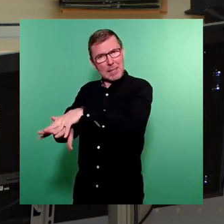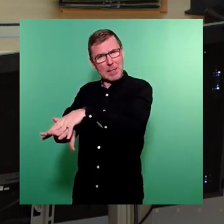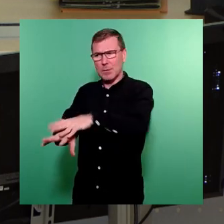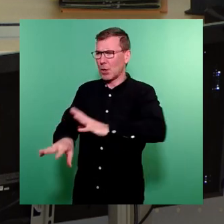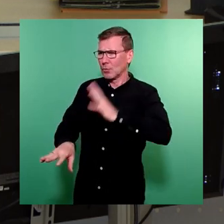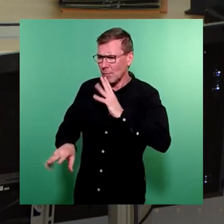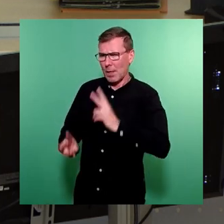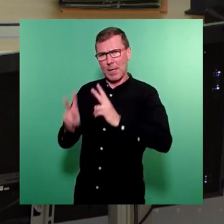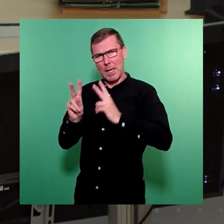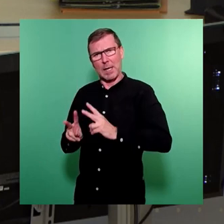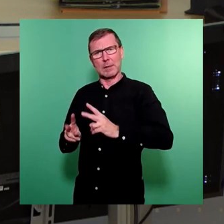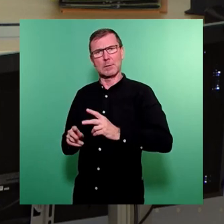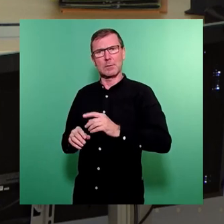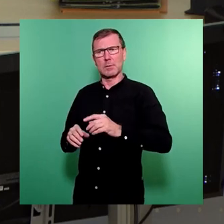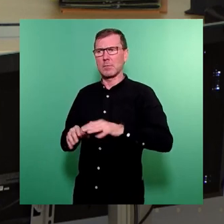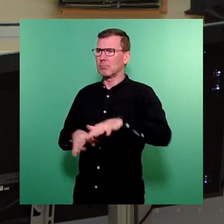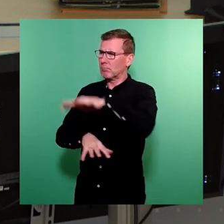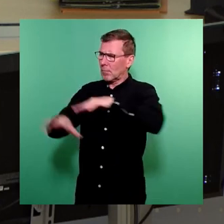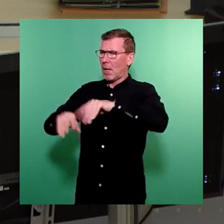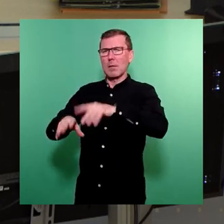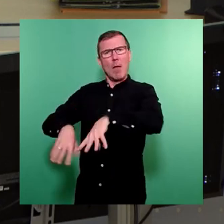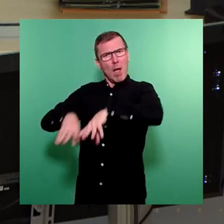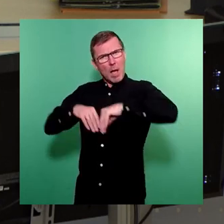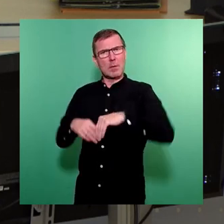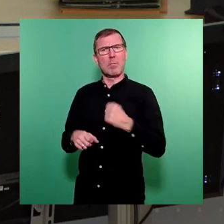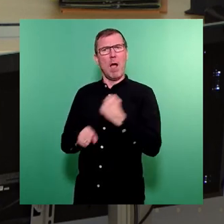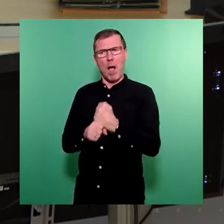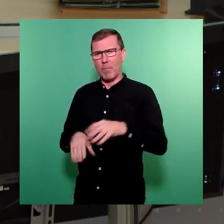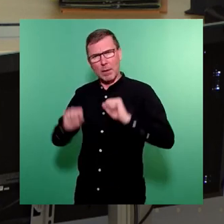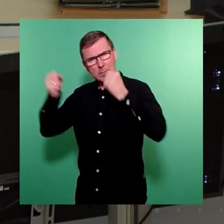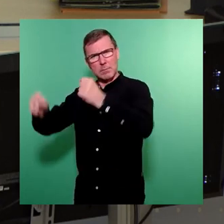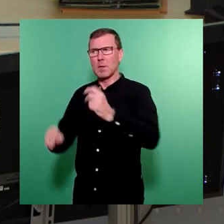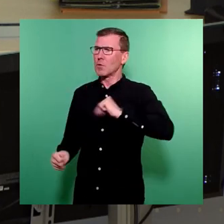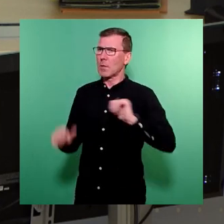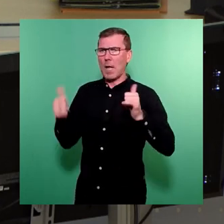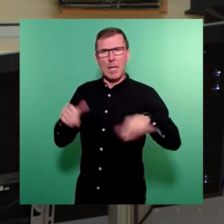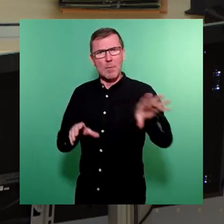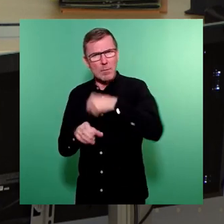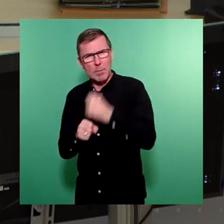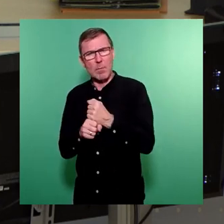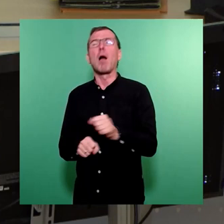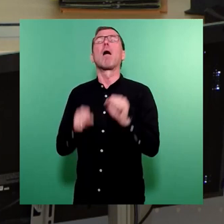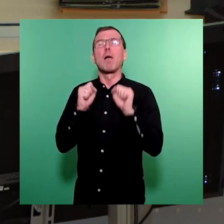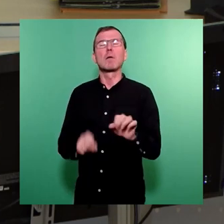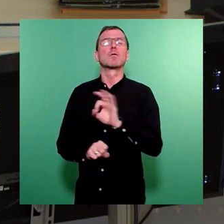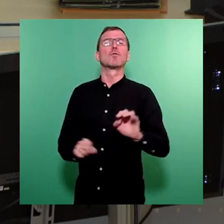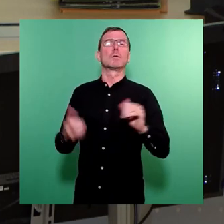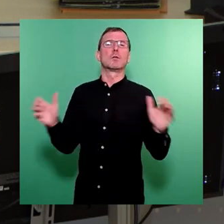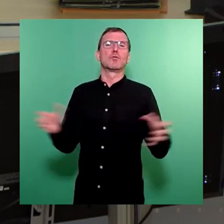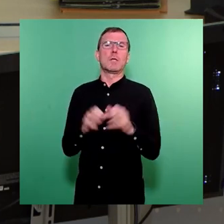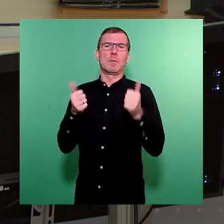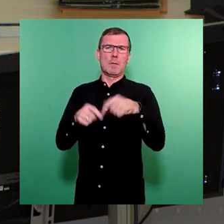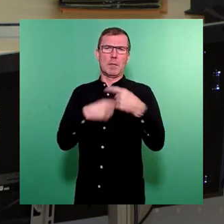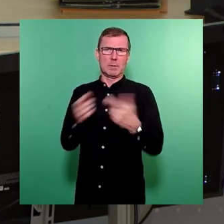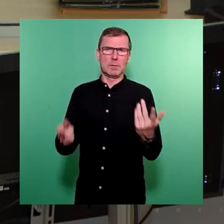Recht und Gepflogenheiten des Aufnahmelandes aneignen, an der Arbeit aufnehmen und am sozialen Leben teilnehmen, kann ein gutes Zusammenleben gelingen. Deshalb